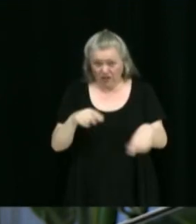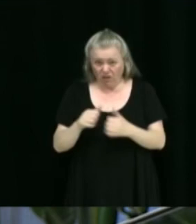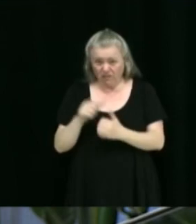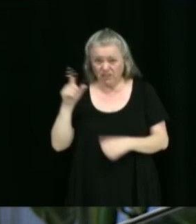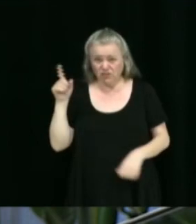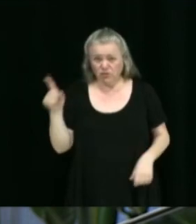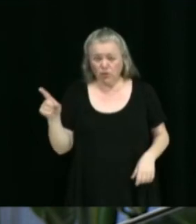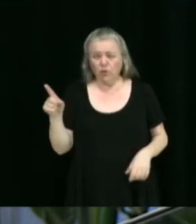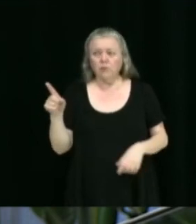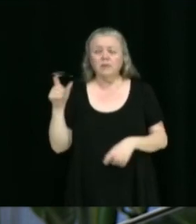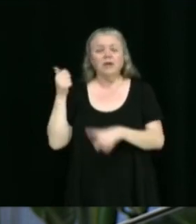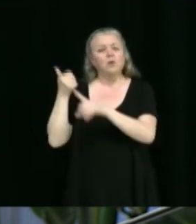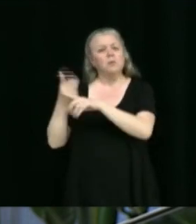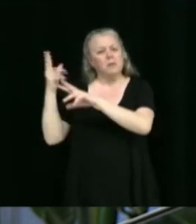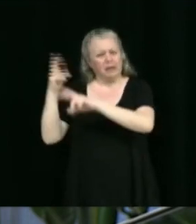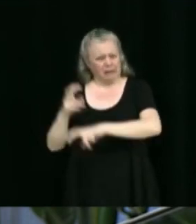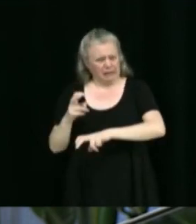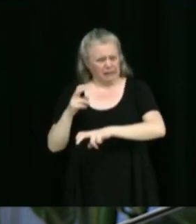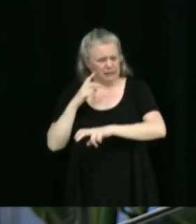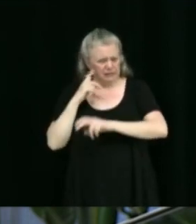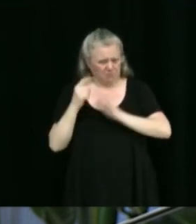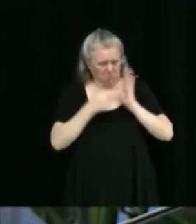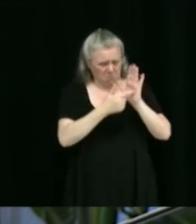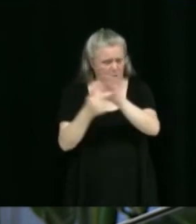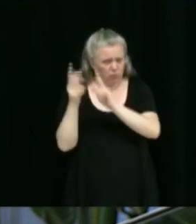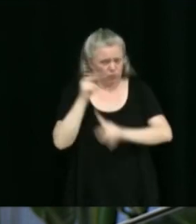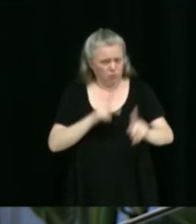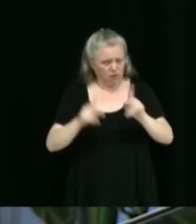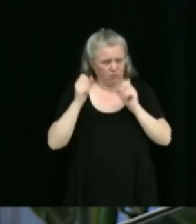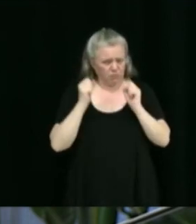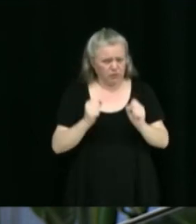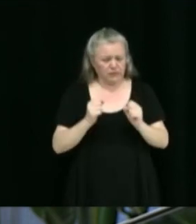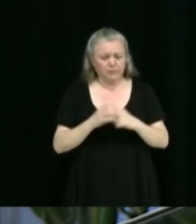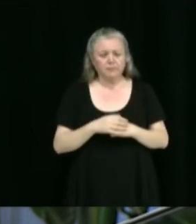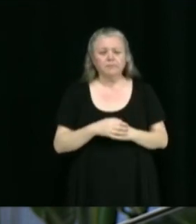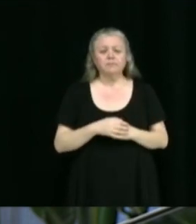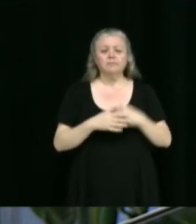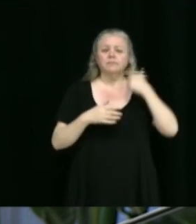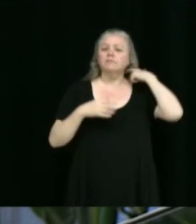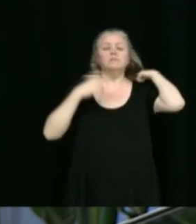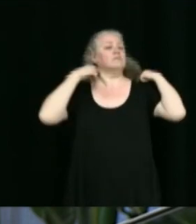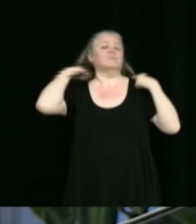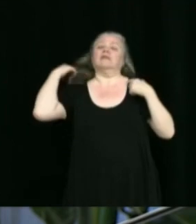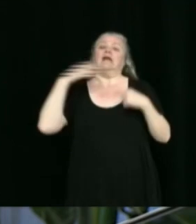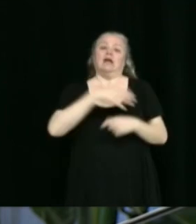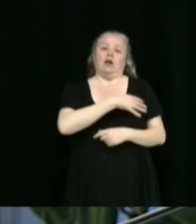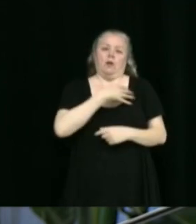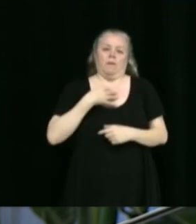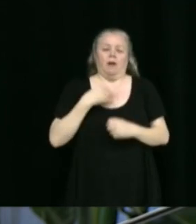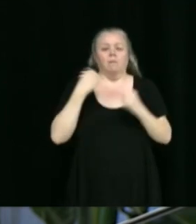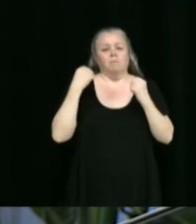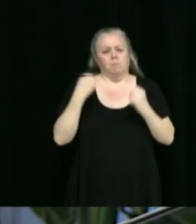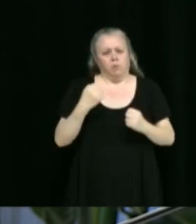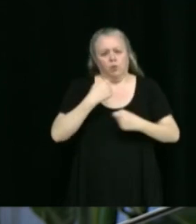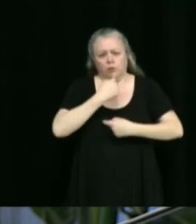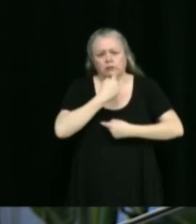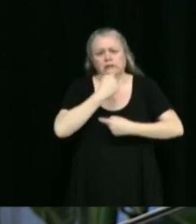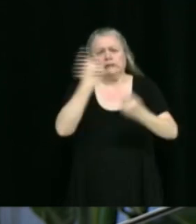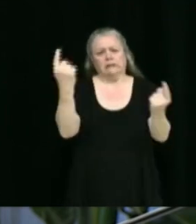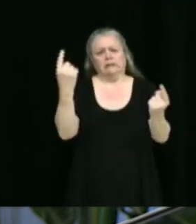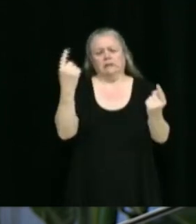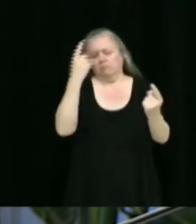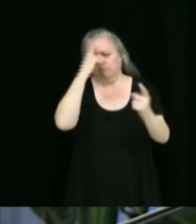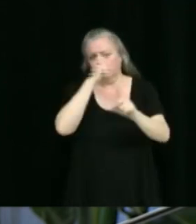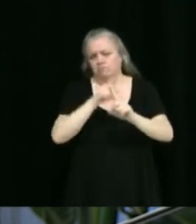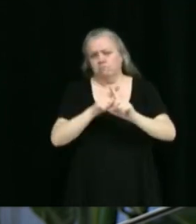analyses sont publiques? Il y a également la question suivante. Le maire peut-il dénoncer publiquement les coupes d'arbres